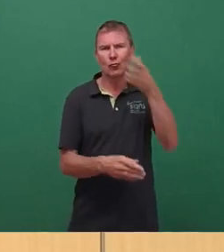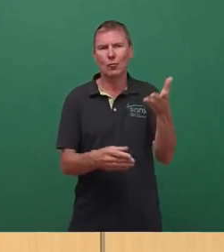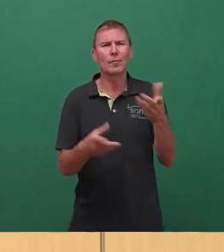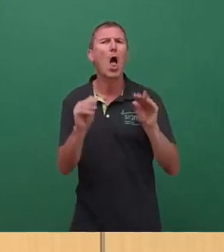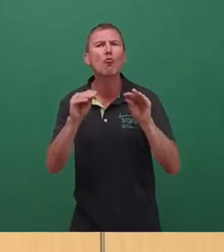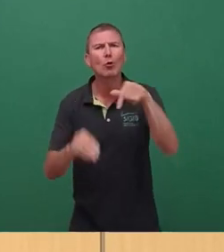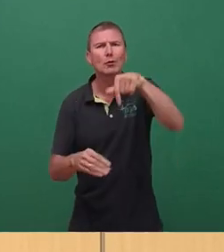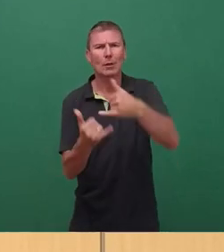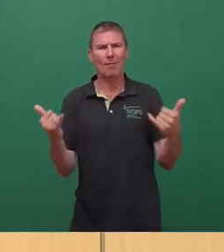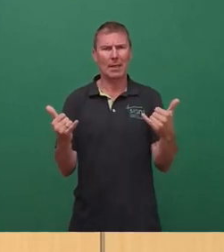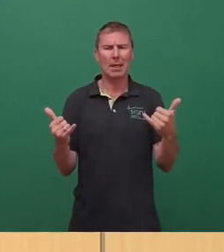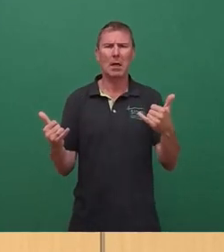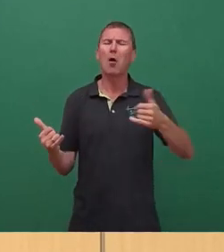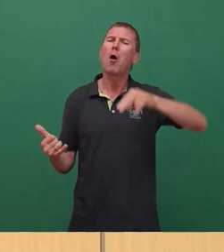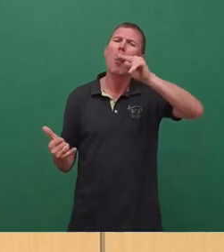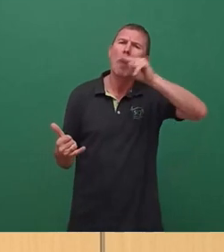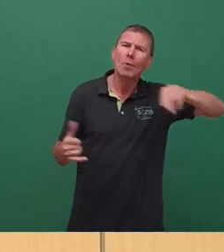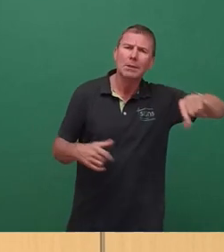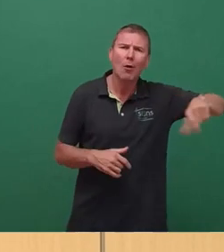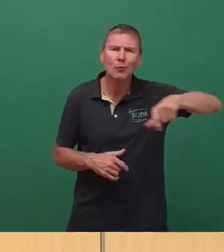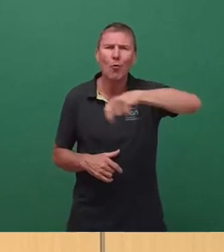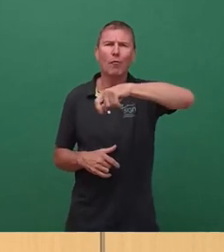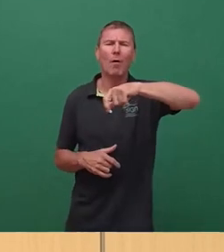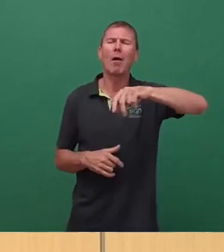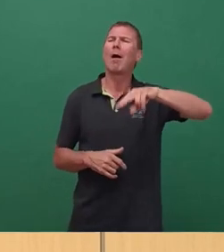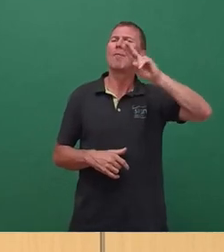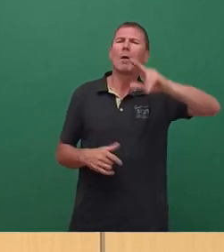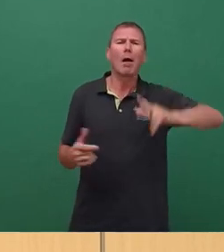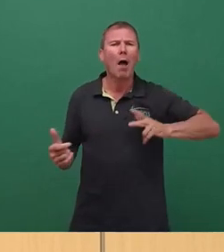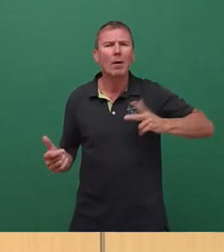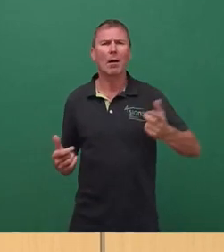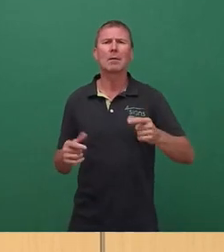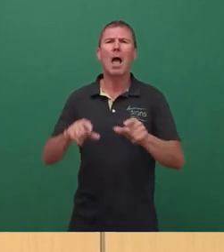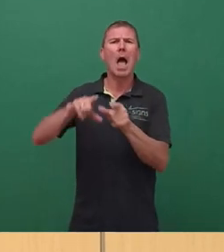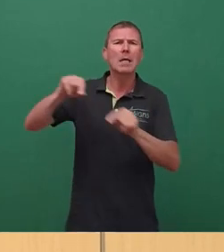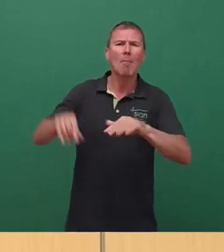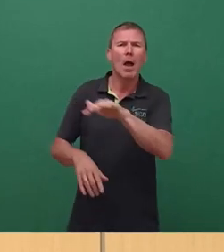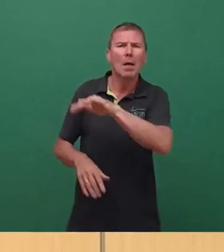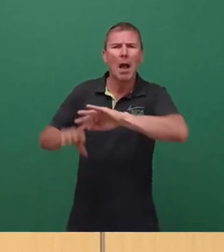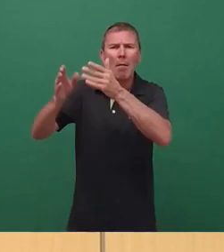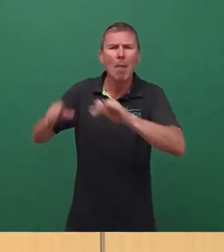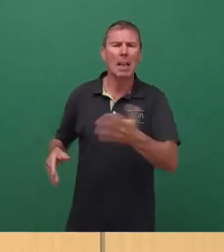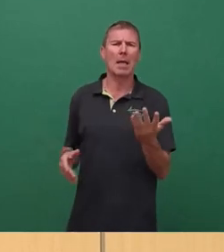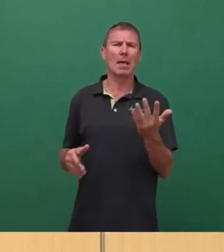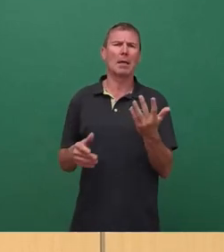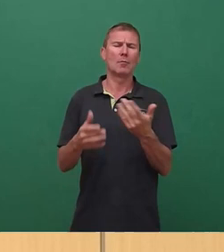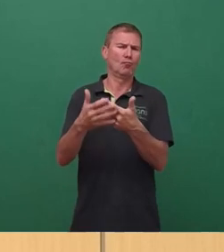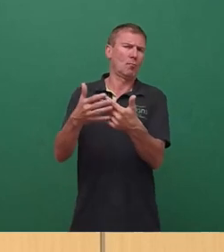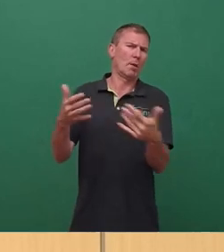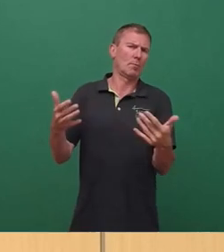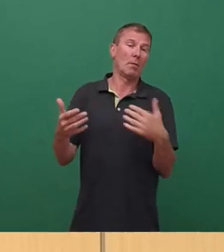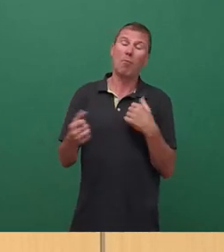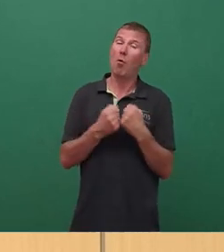Ich sehe da ein Museumsufer mit dem Museum der Avantgarde im Blockhaus, mit dem japanischen Palais. Wir haben die große Aufgabe, ein